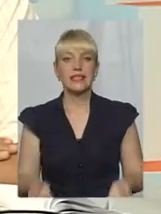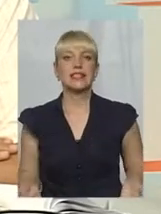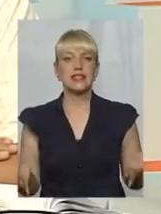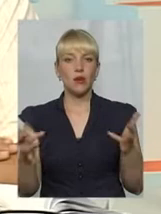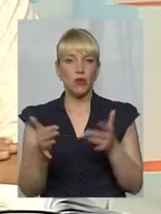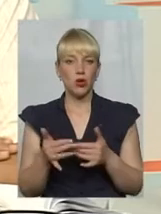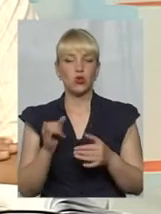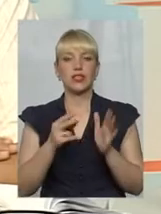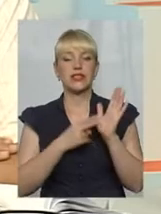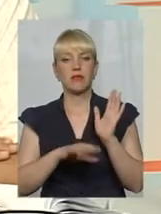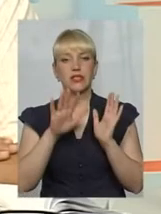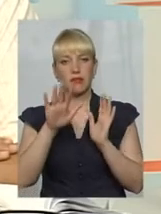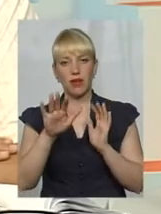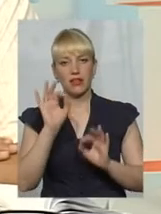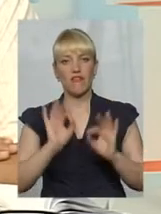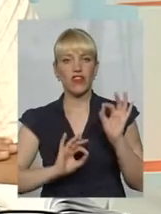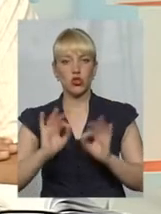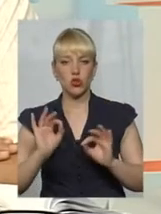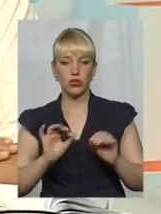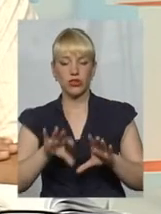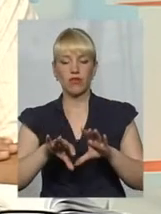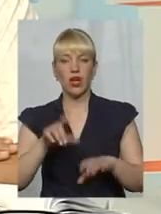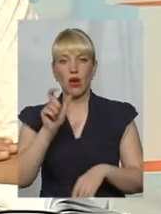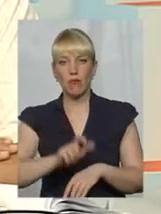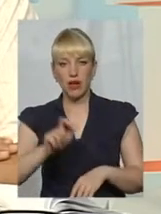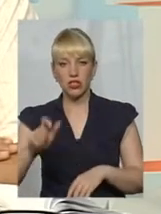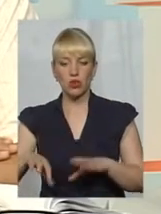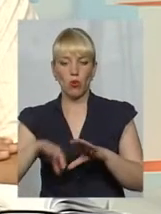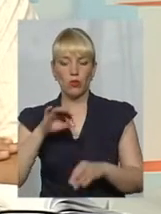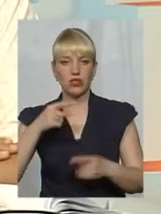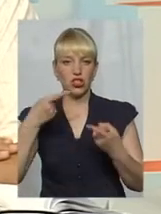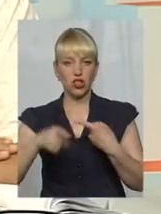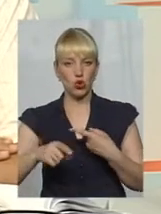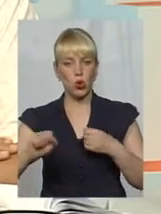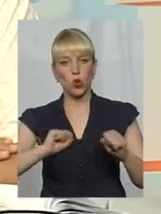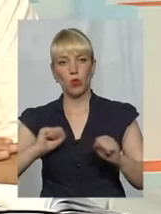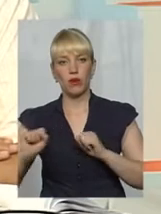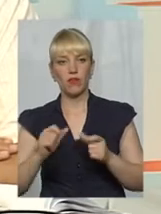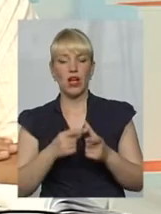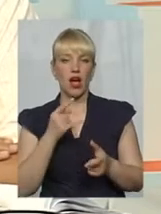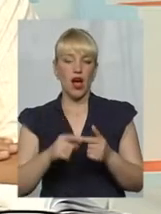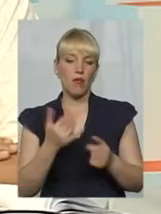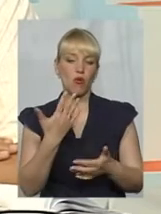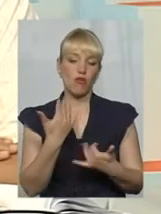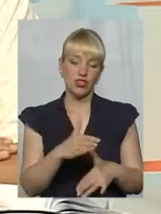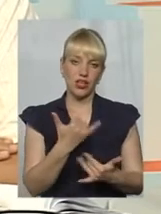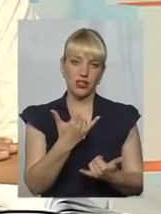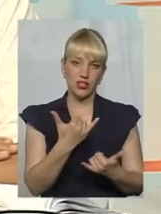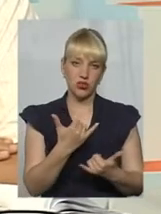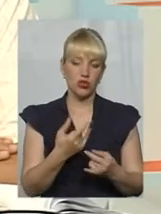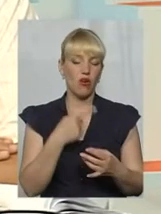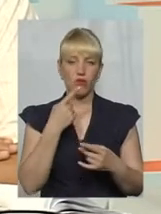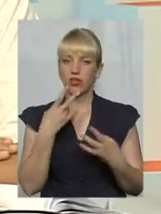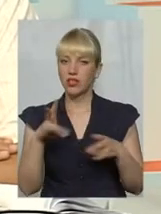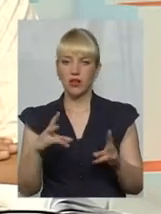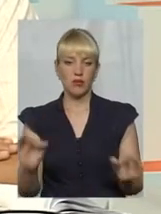і 75% мешканців оберуть собі якогось іншого управителя, або діючого, який в них є, скажуть, ні, нам нічого не